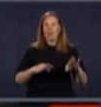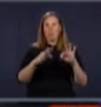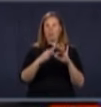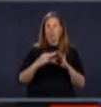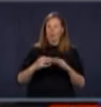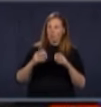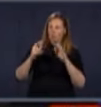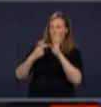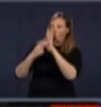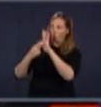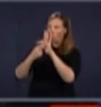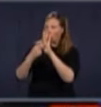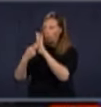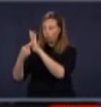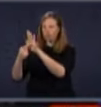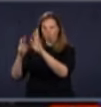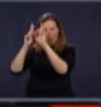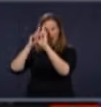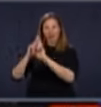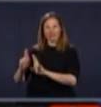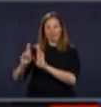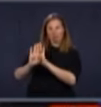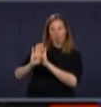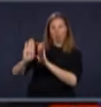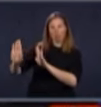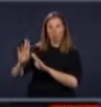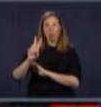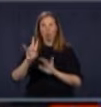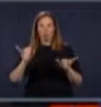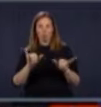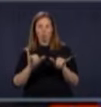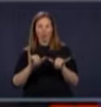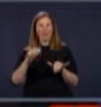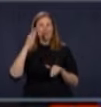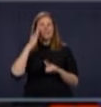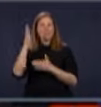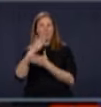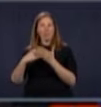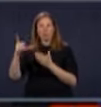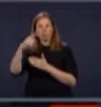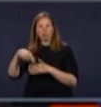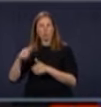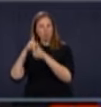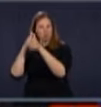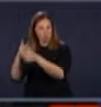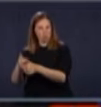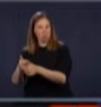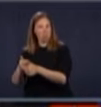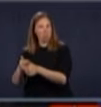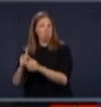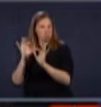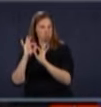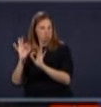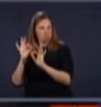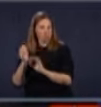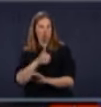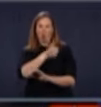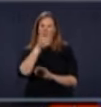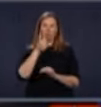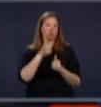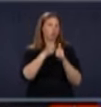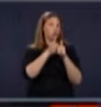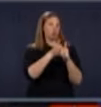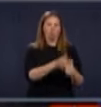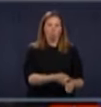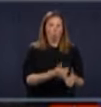graduellement, parce qu'on sait qu'il en a qui vont respecter 2 m, puis il y en a qui ne respecteront pas le 2 m. Mais je peux vous